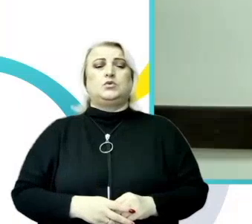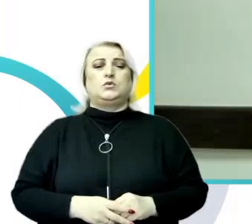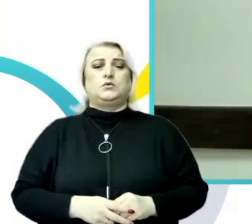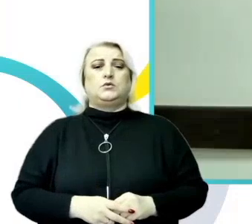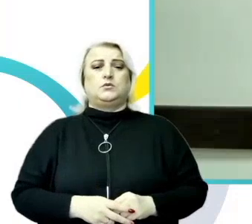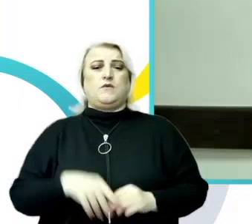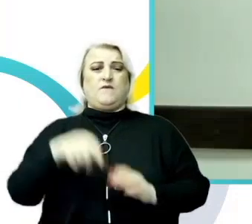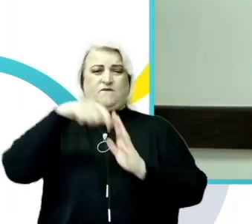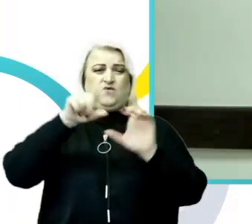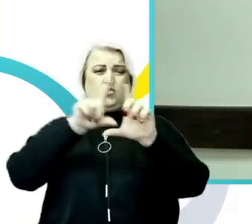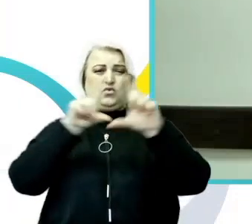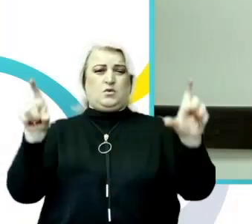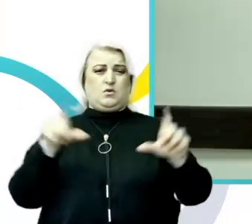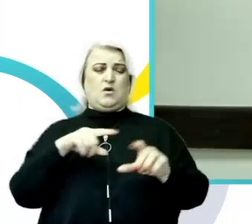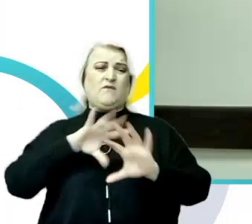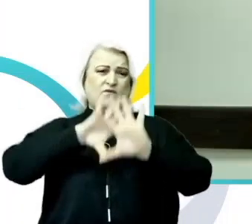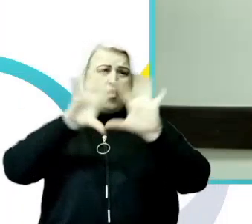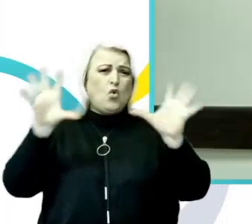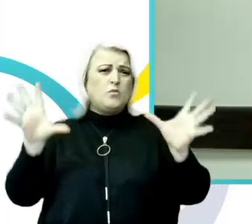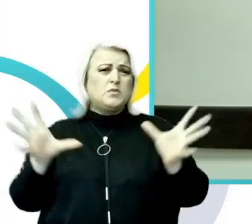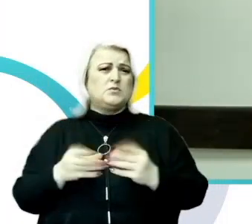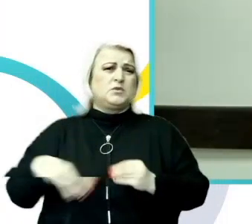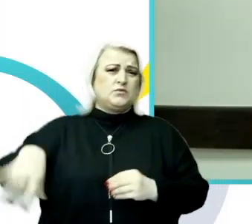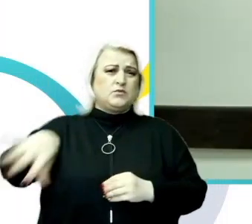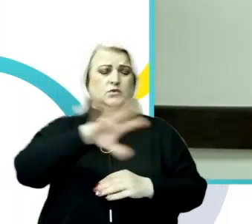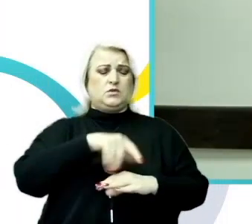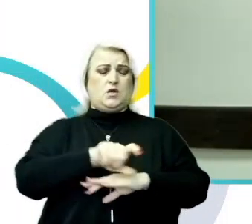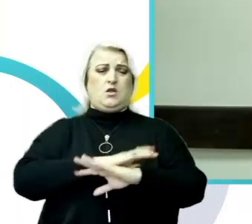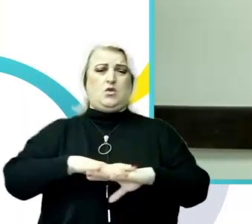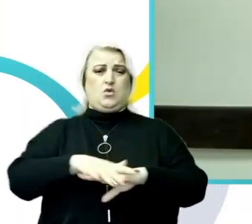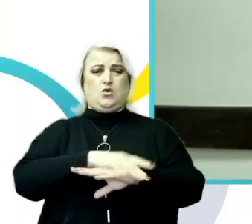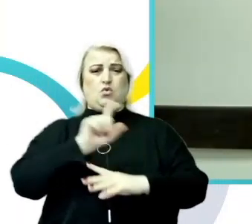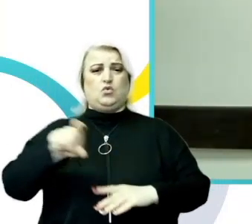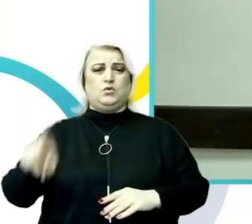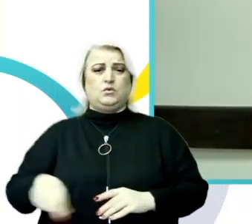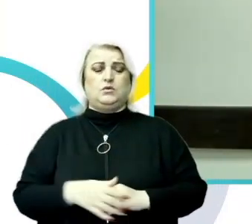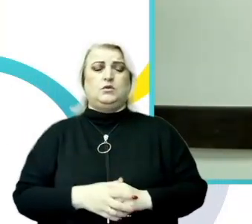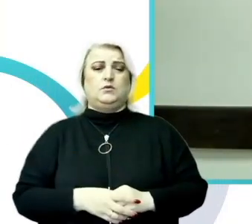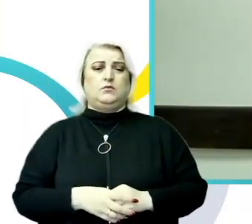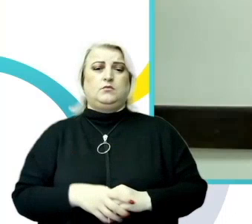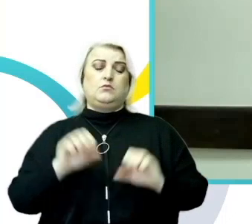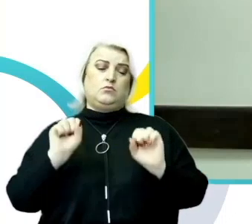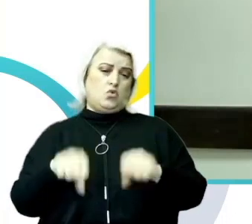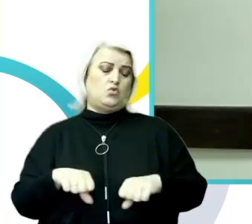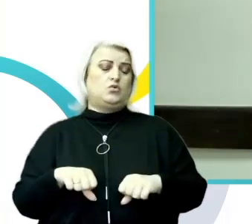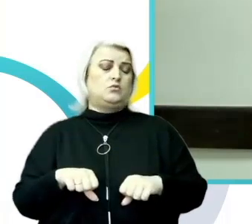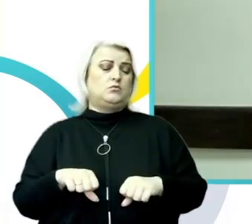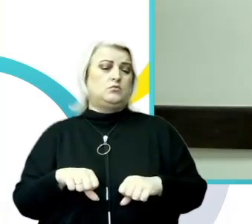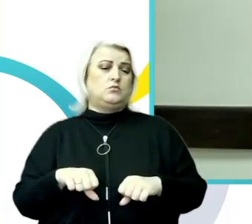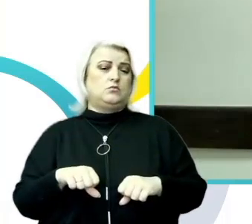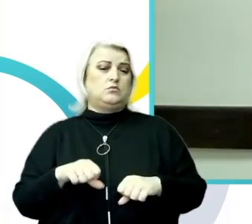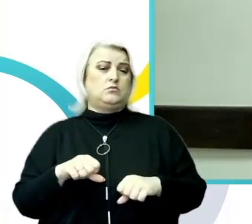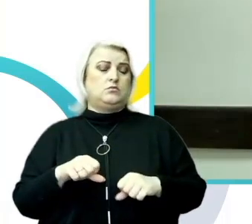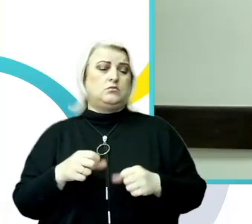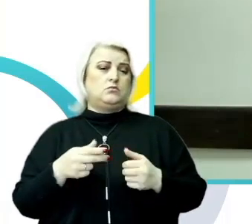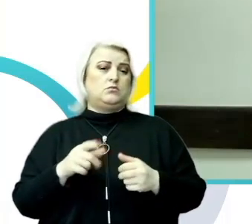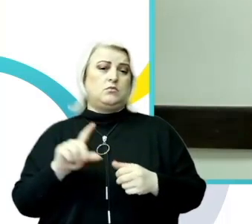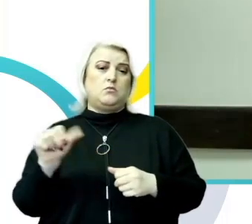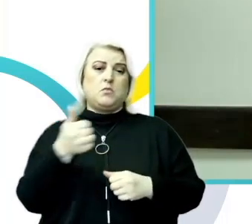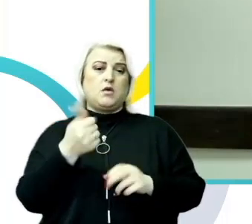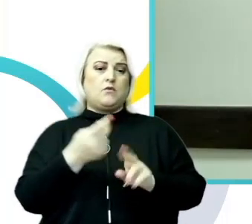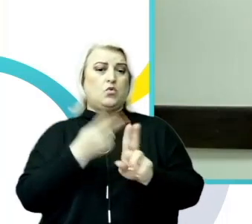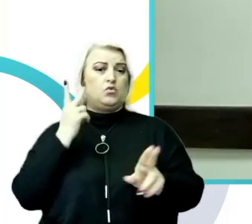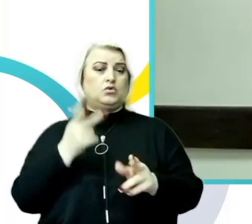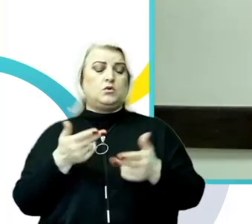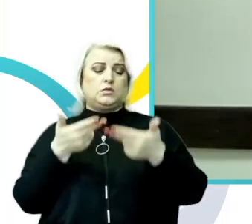în principiu vorbim despre toată comunitatea, vom putea să recunoaștem în primul rând formele